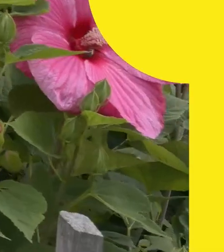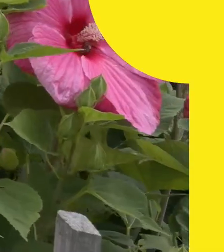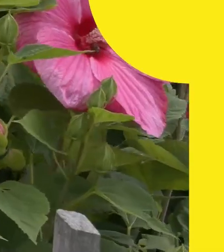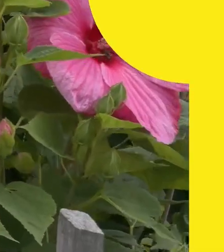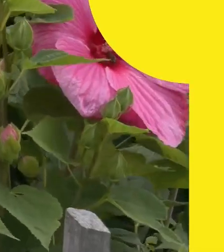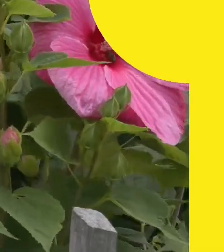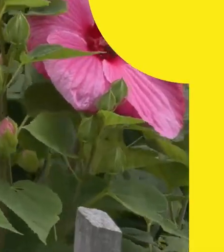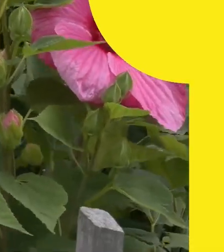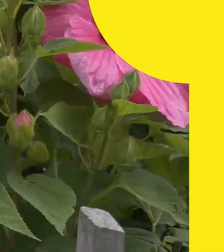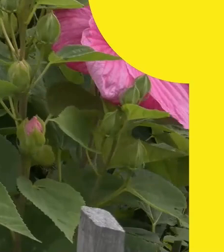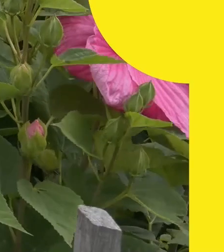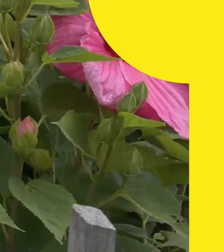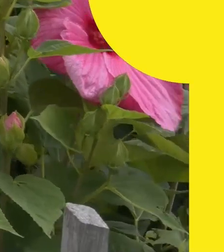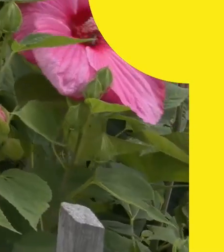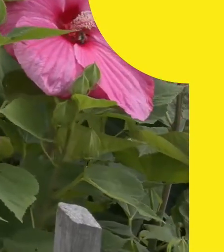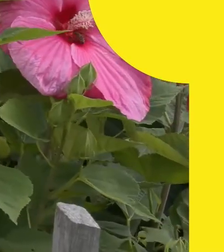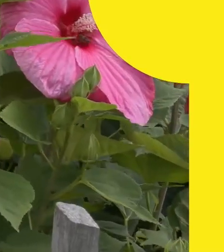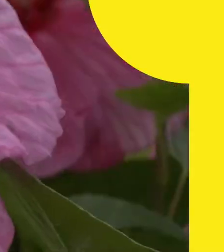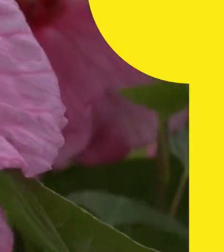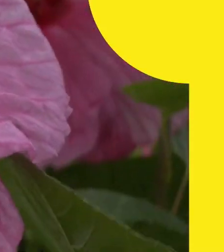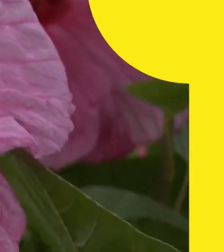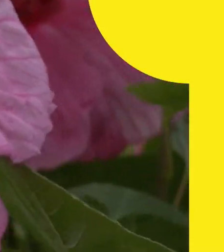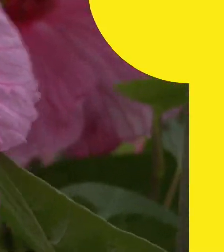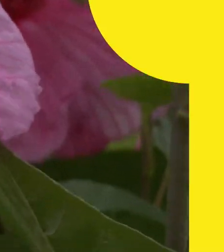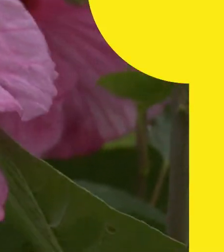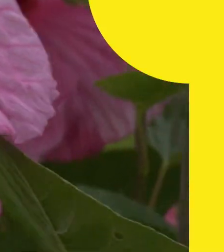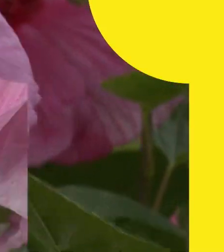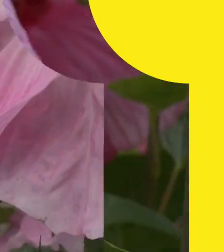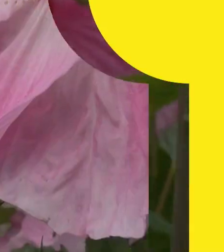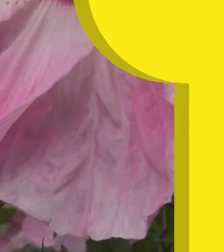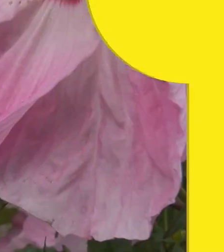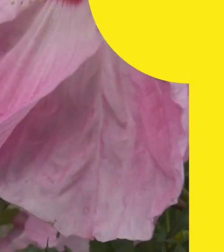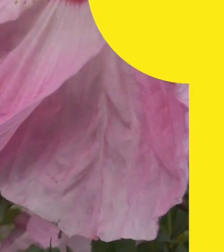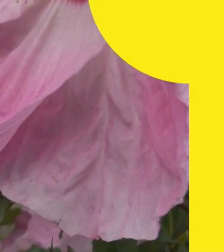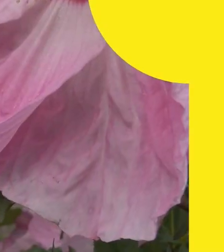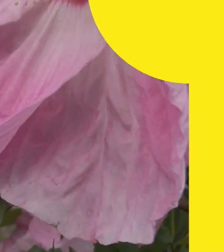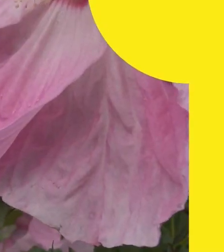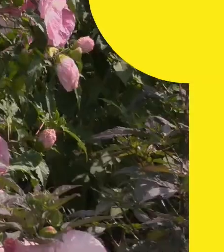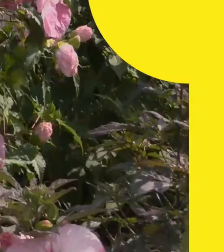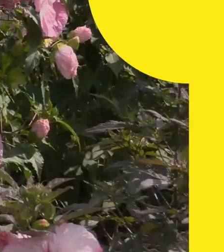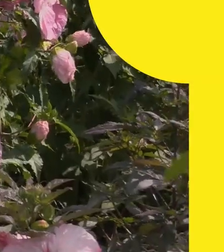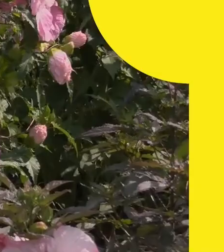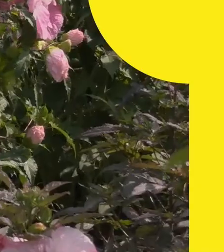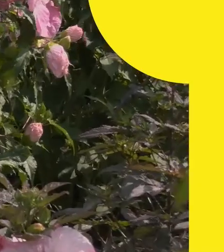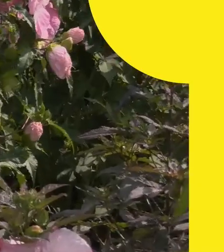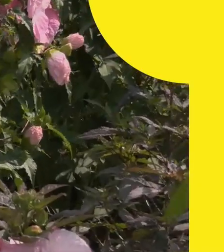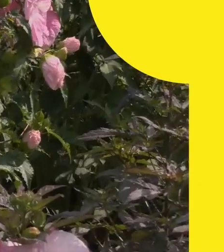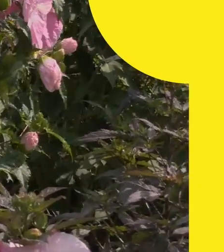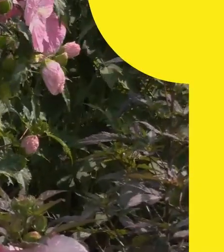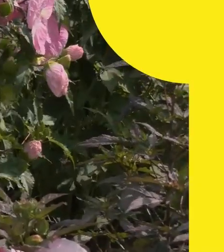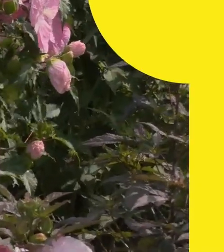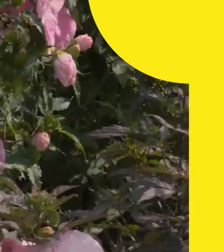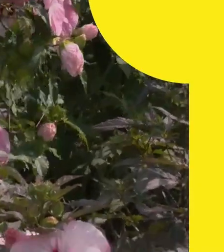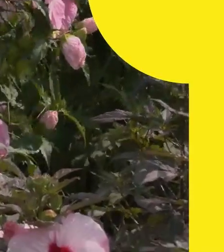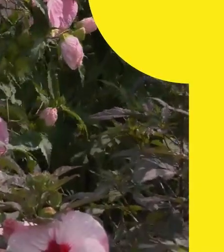секунду Температура вночі 8-13, в день 18-23 У Черкасах невелика хмарність, температура вночі 8-10, в